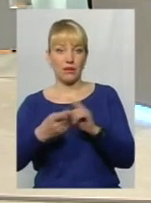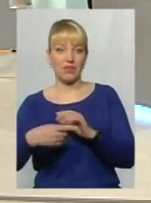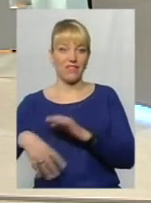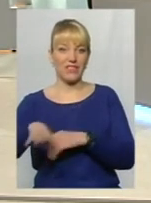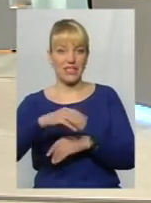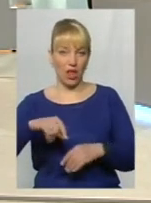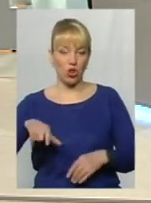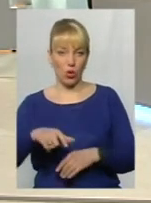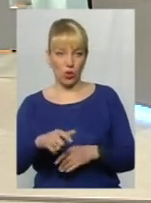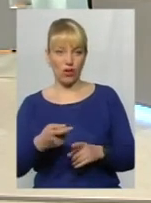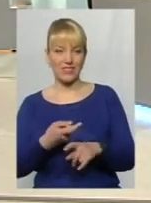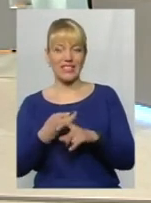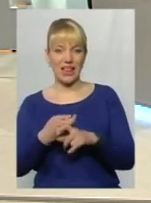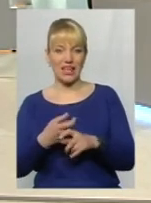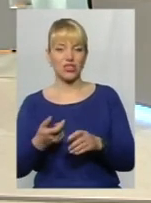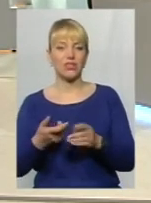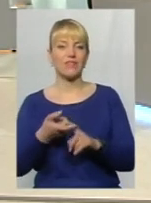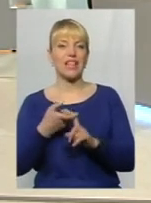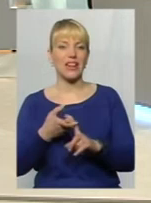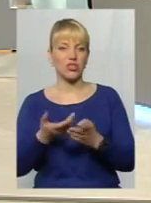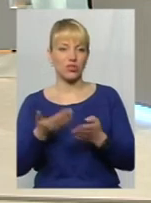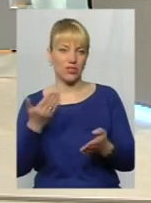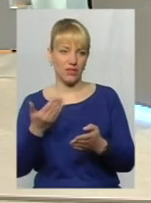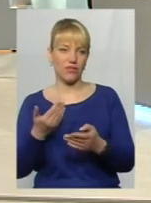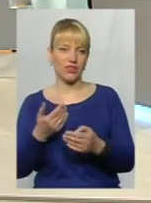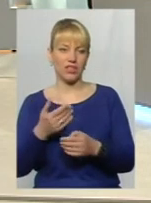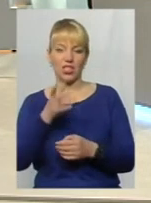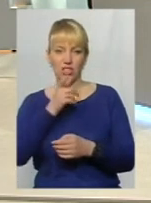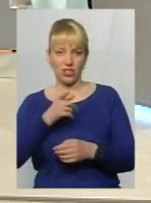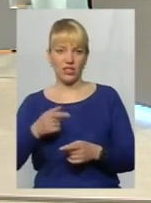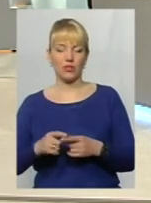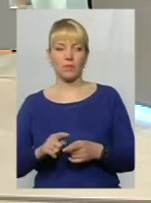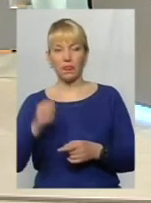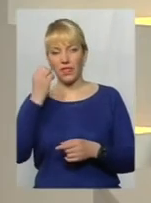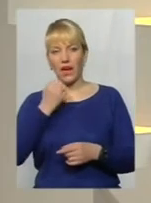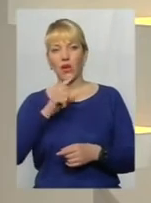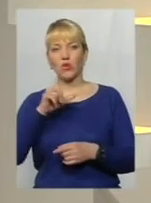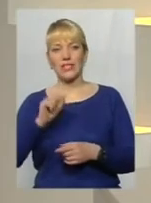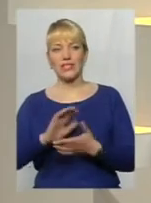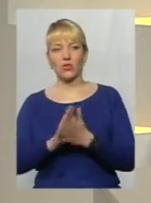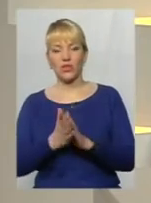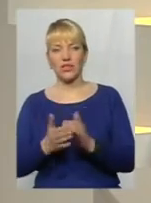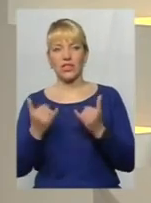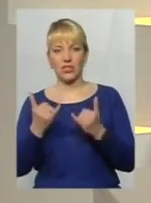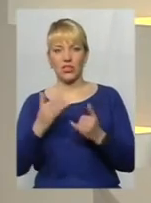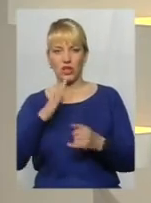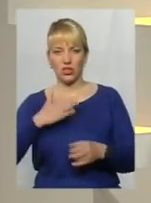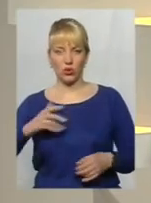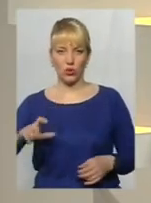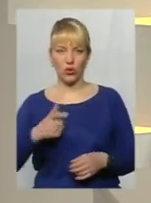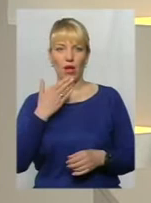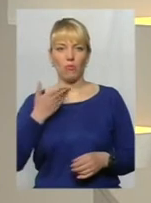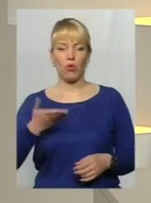в залежності від витріленої Будемо мати таким шляхом. Дякую. Ситуацію з теперішньою ситуацією на наших дорогах